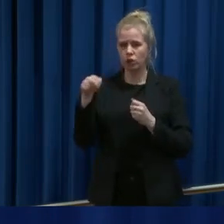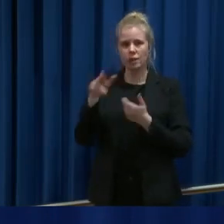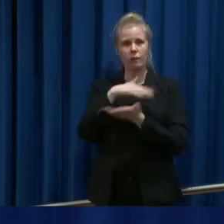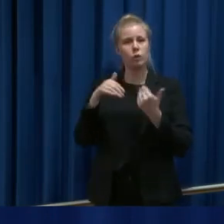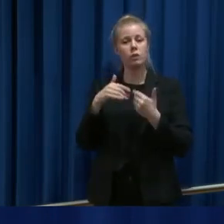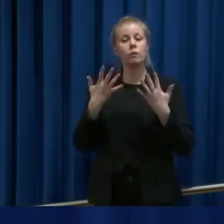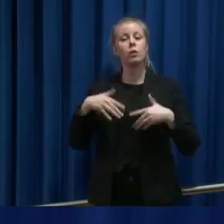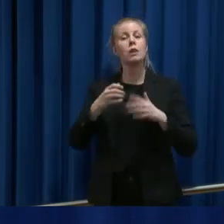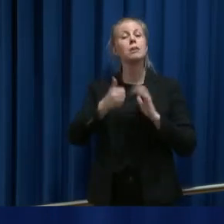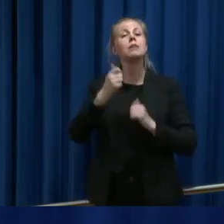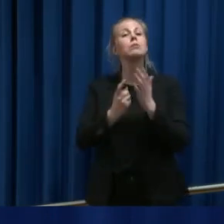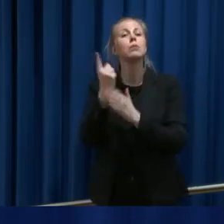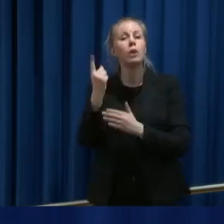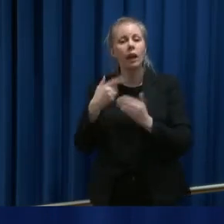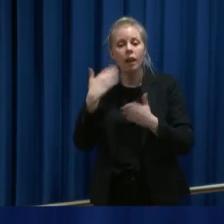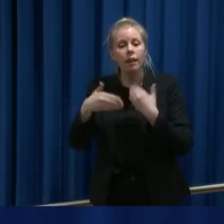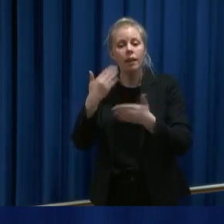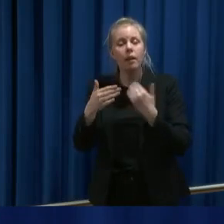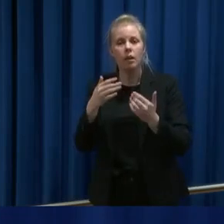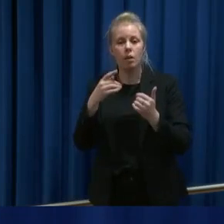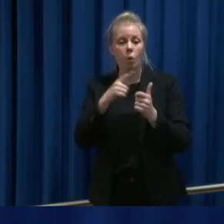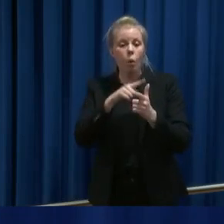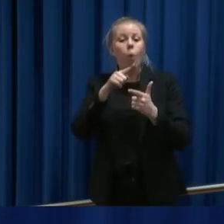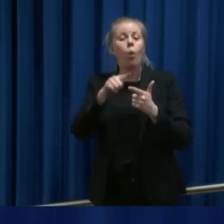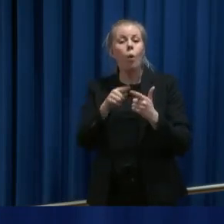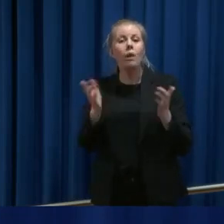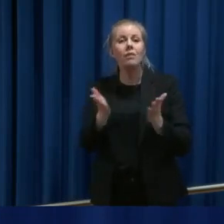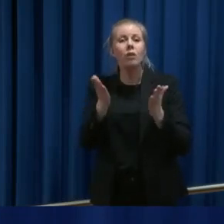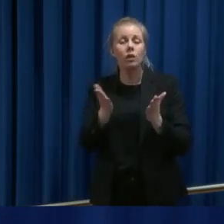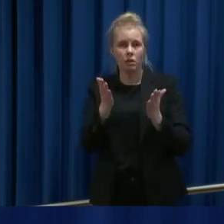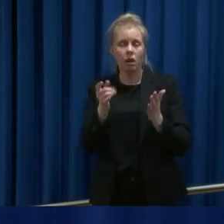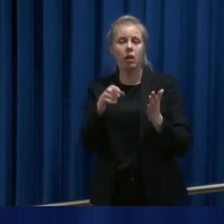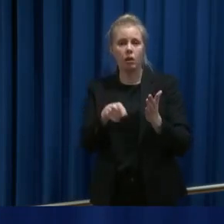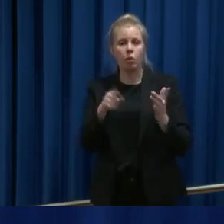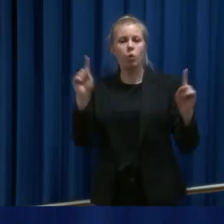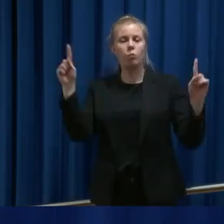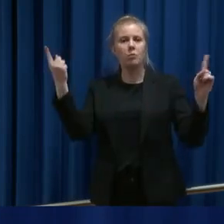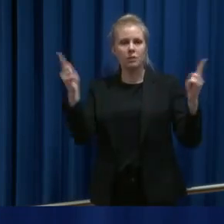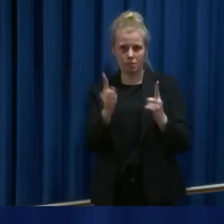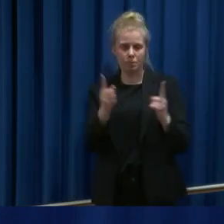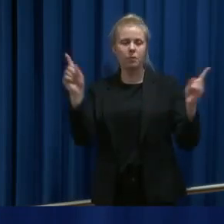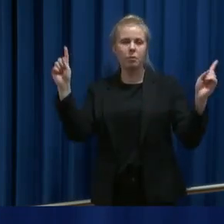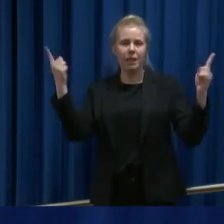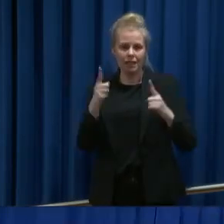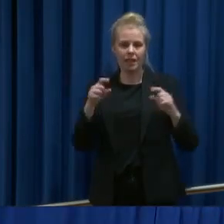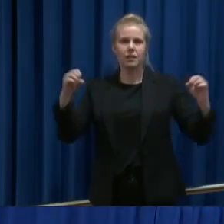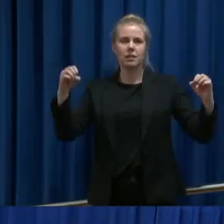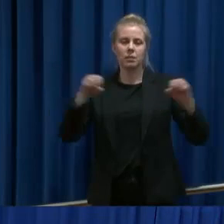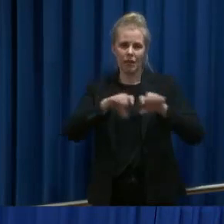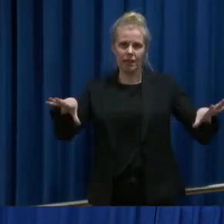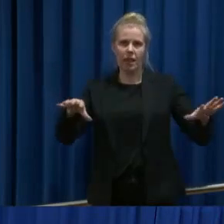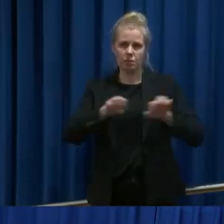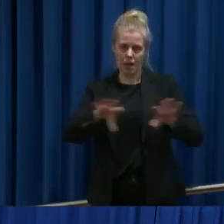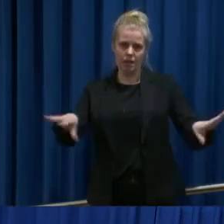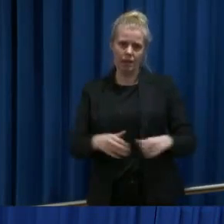best mulig, med å ta vare på det å bremse helstens opp smittebrenningen. Da er det TV